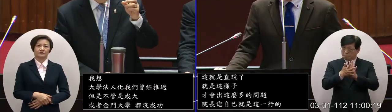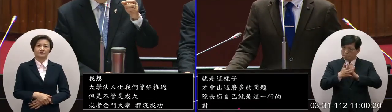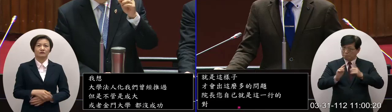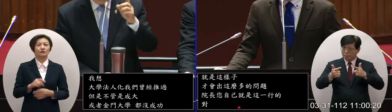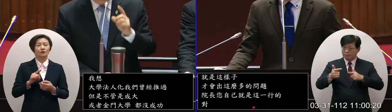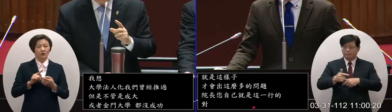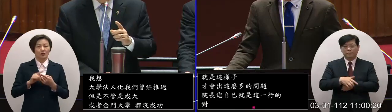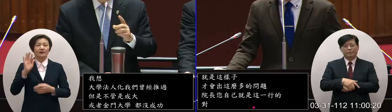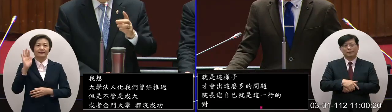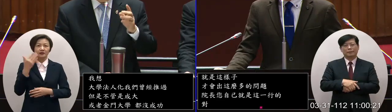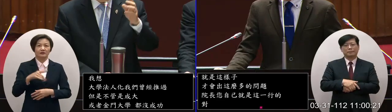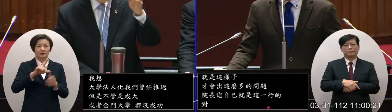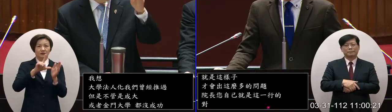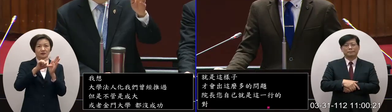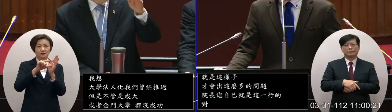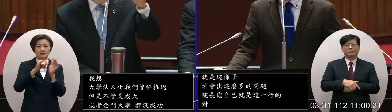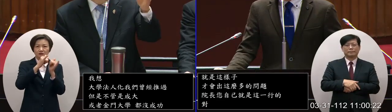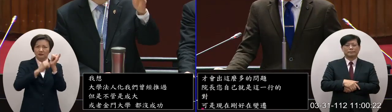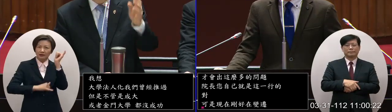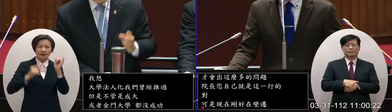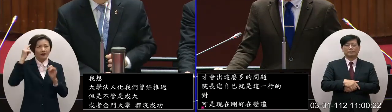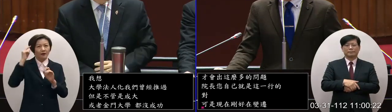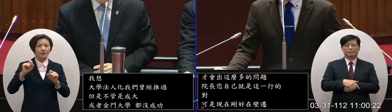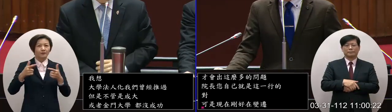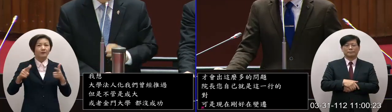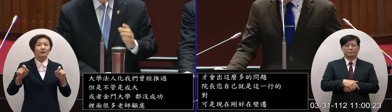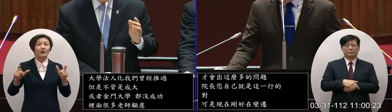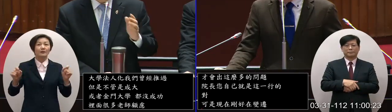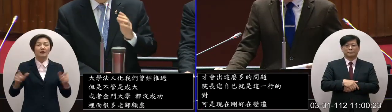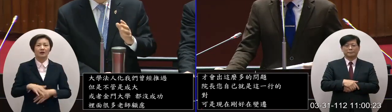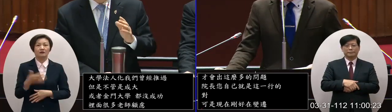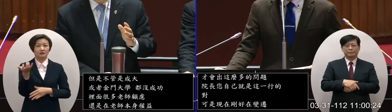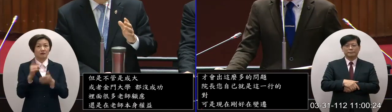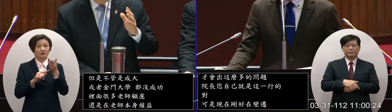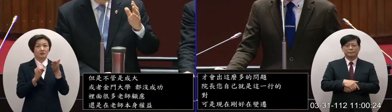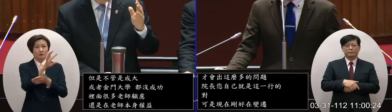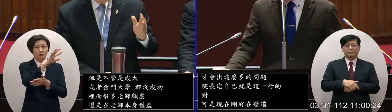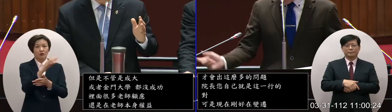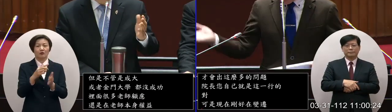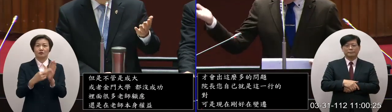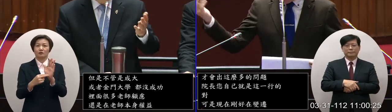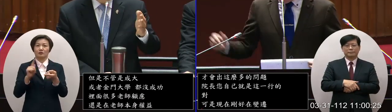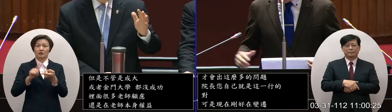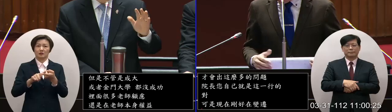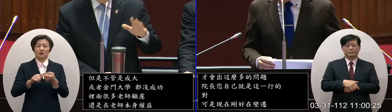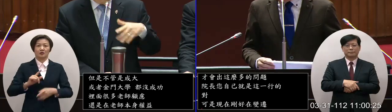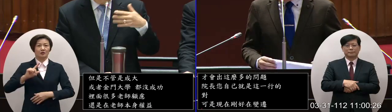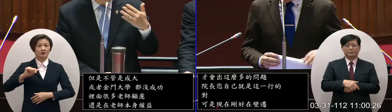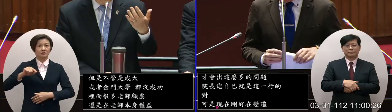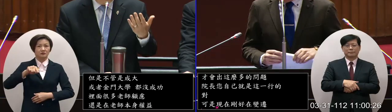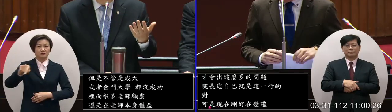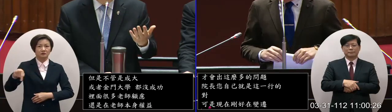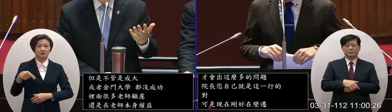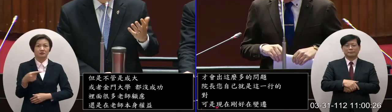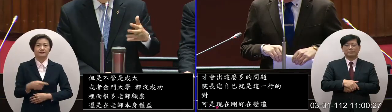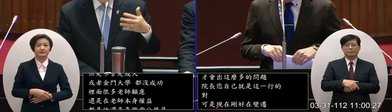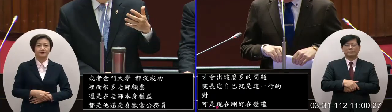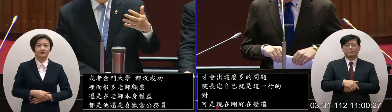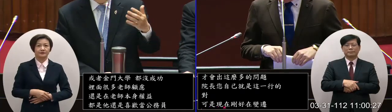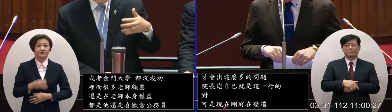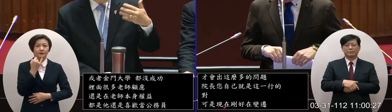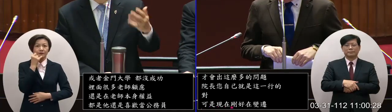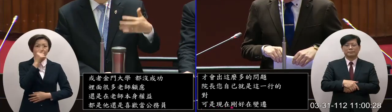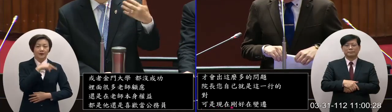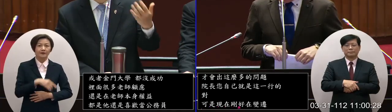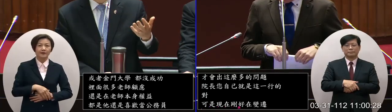但是時代在變遷所以您剛才前一張的投影片講得很好就是說老師能不能